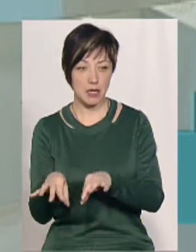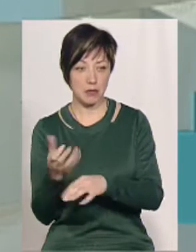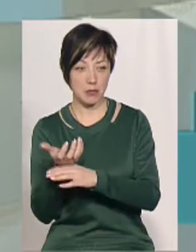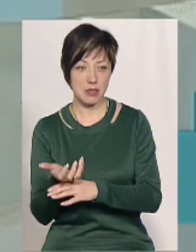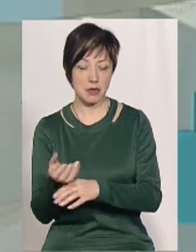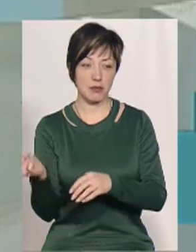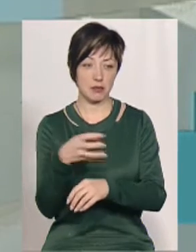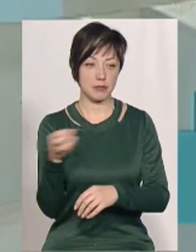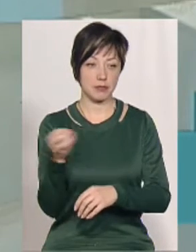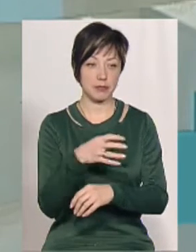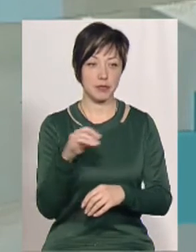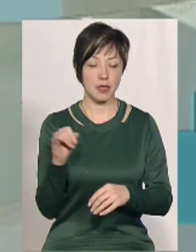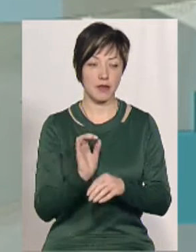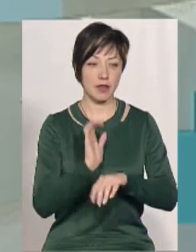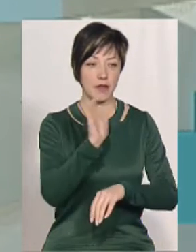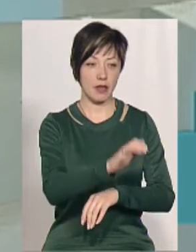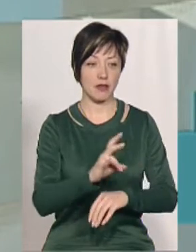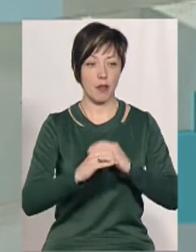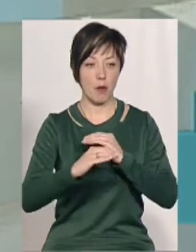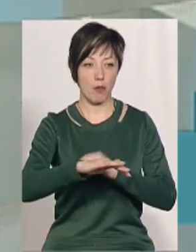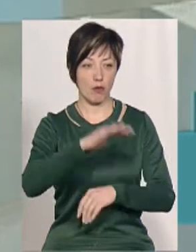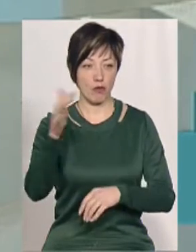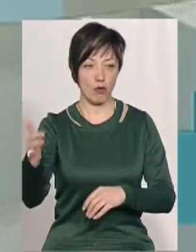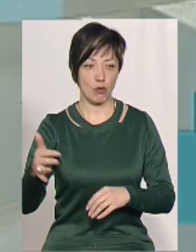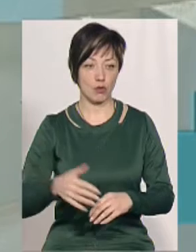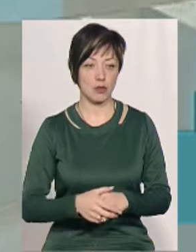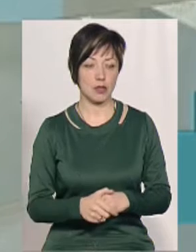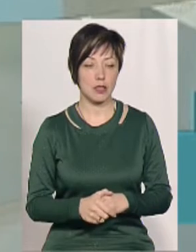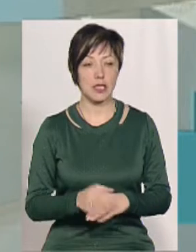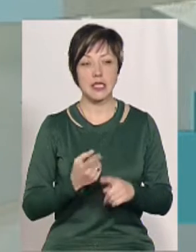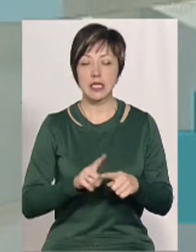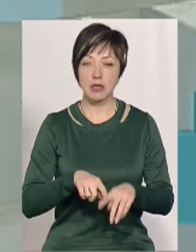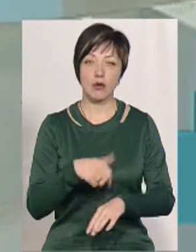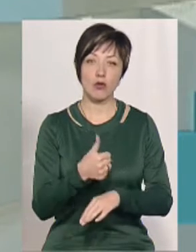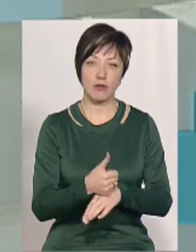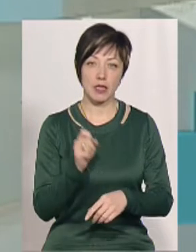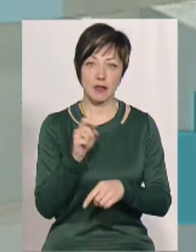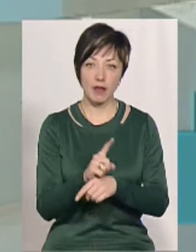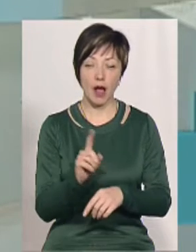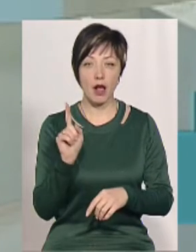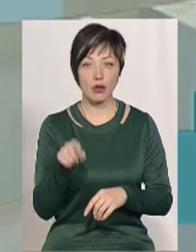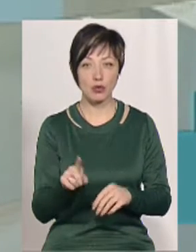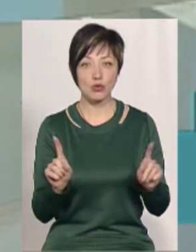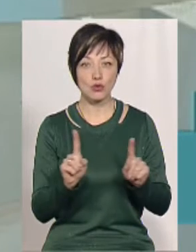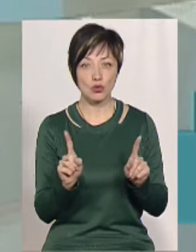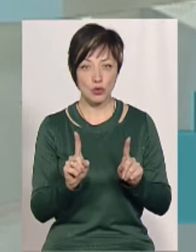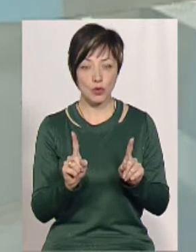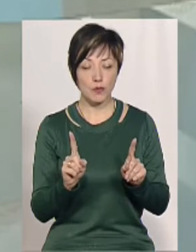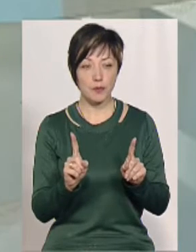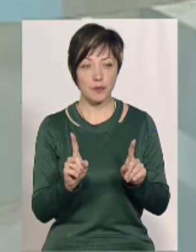прицеп накидати туди і відвезти на полігони. Це саме головне завдання. А то, що